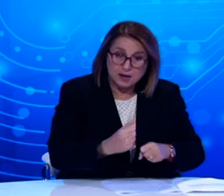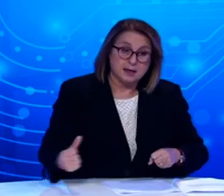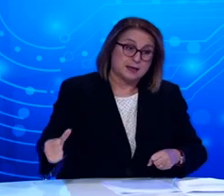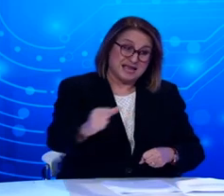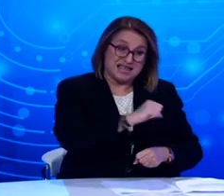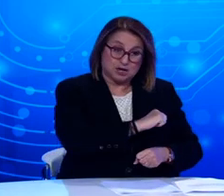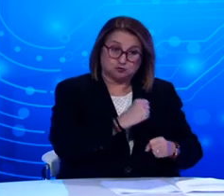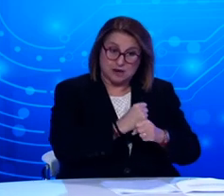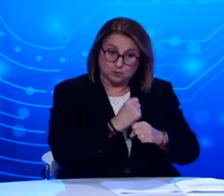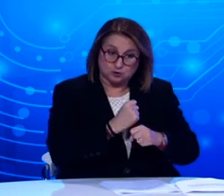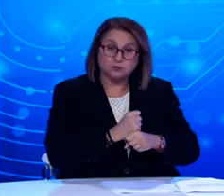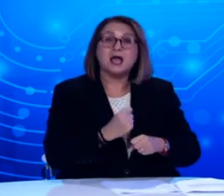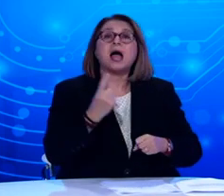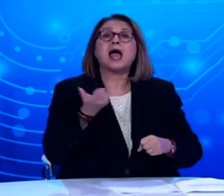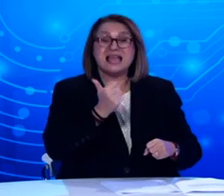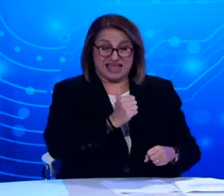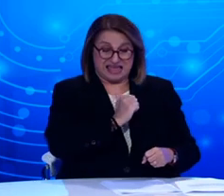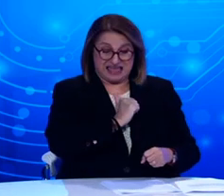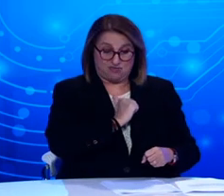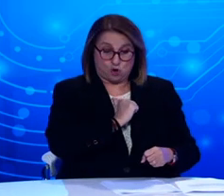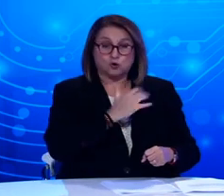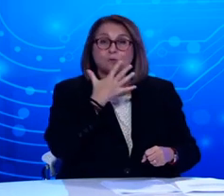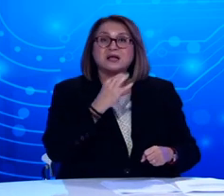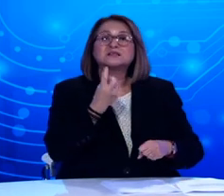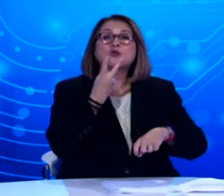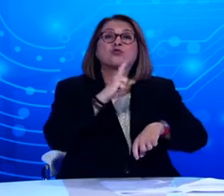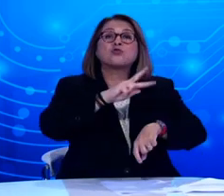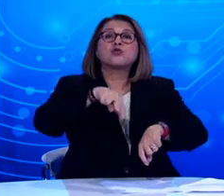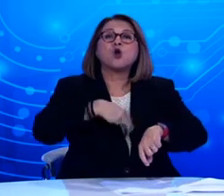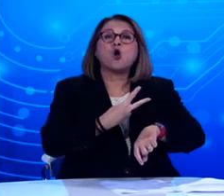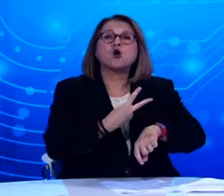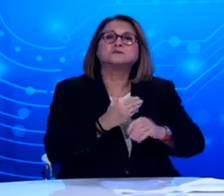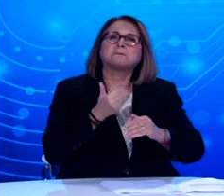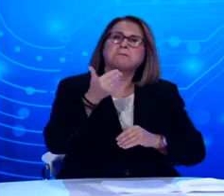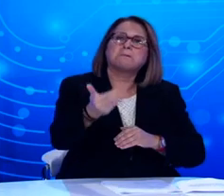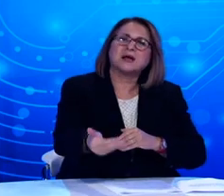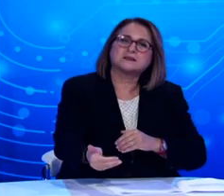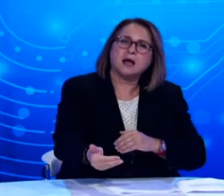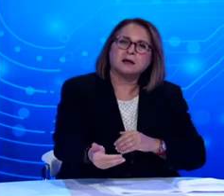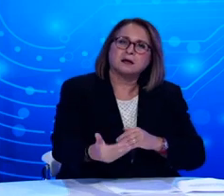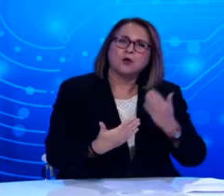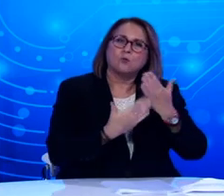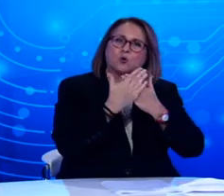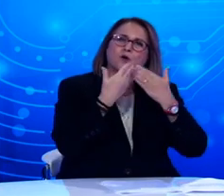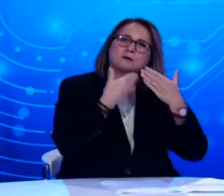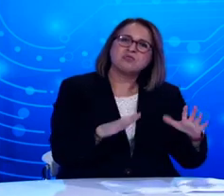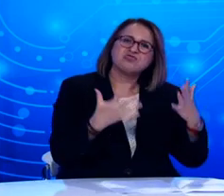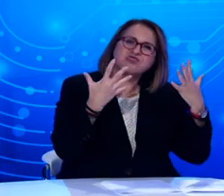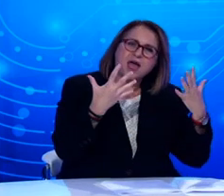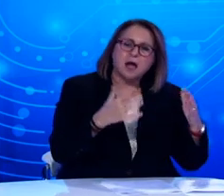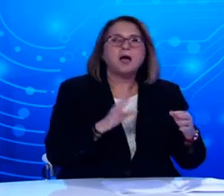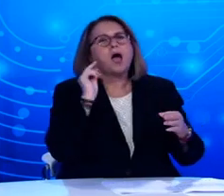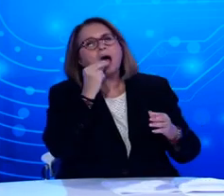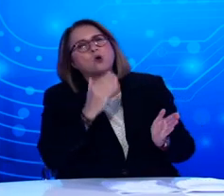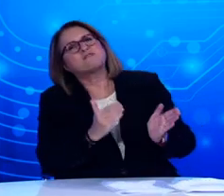κύματα. Εντός διόρου από την έναρξη και λήξη του ωραρίου εργασίας. Σαρωτική έλεγχη και κυρώσεις εργοδότες και